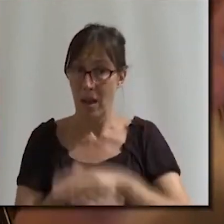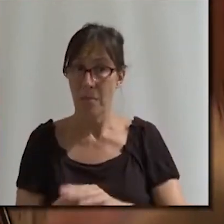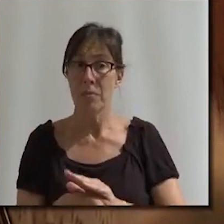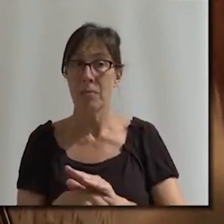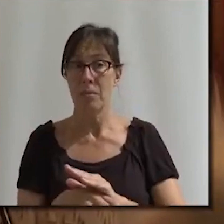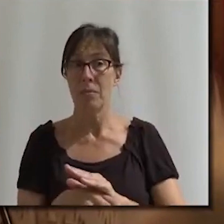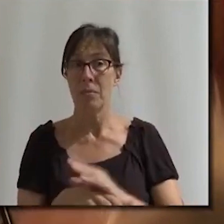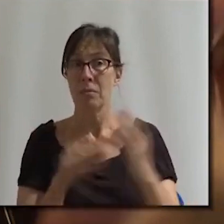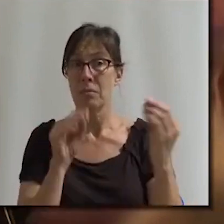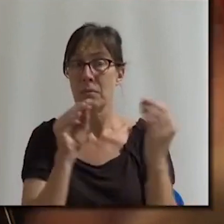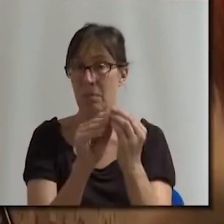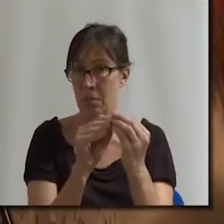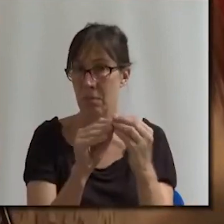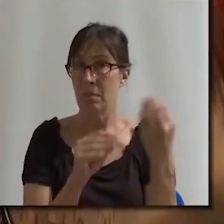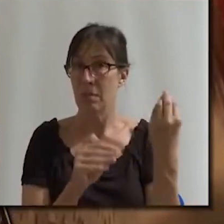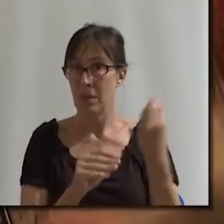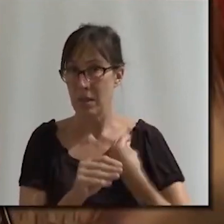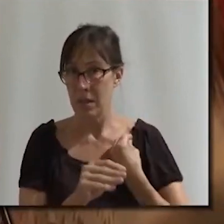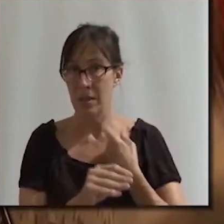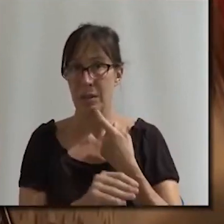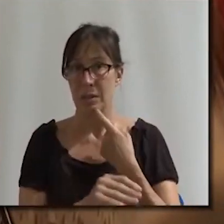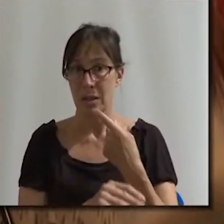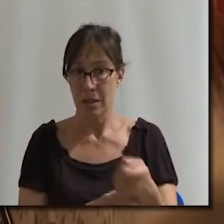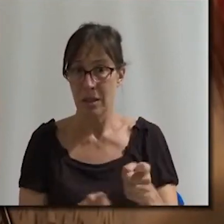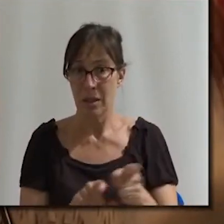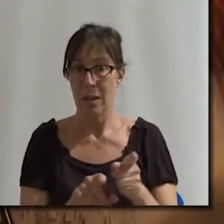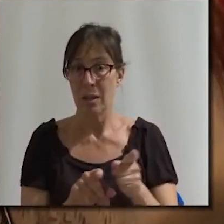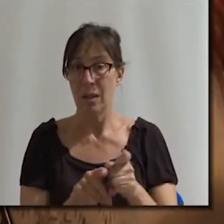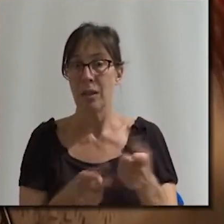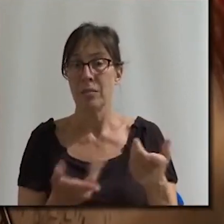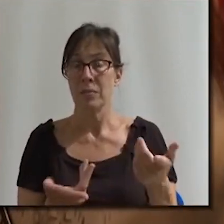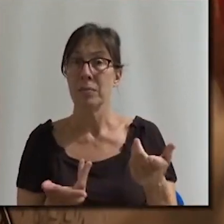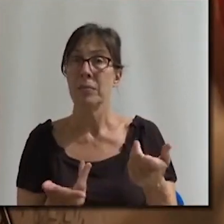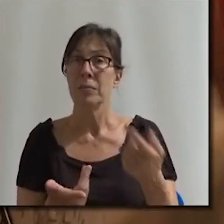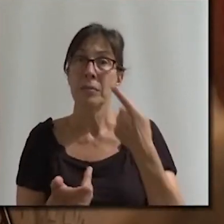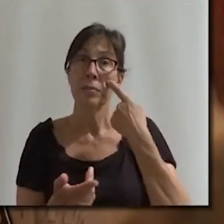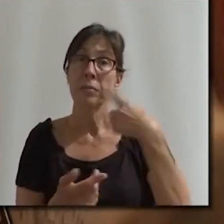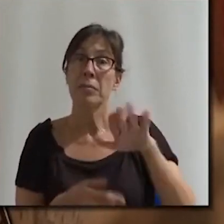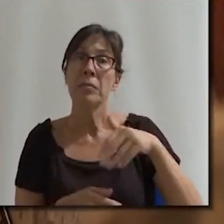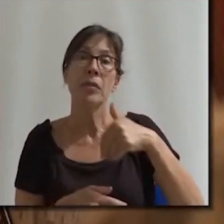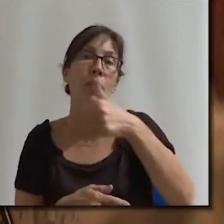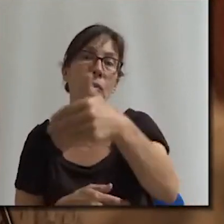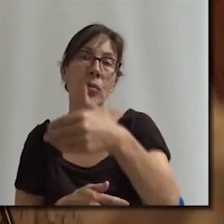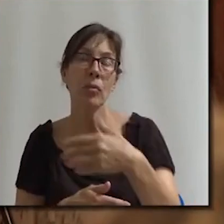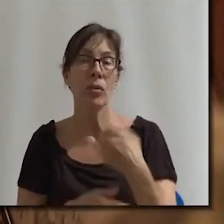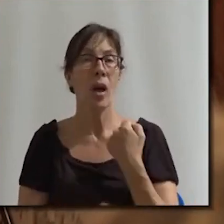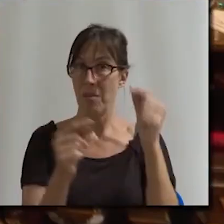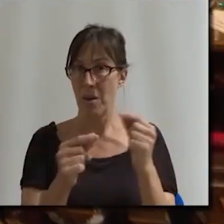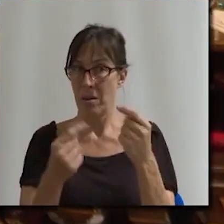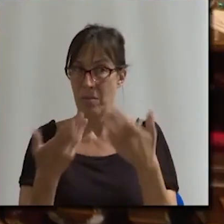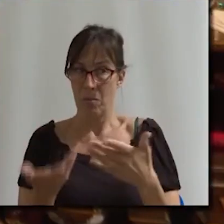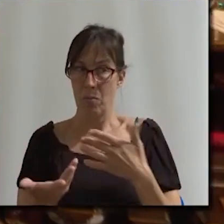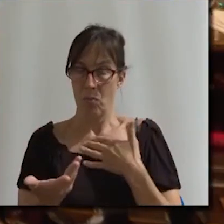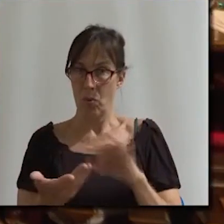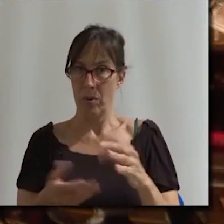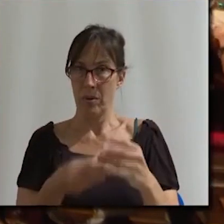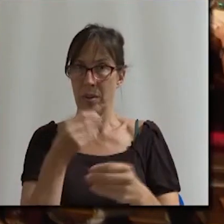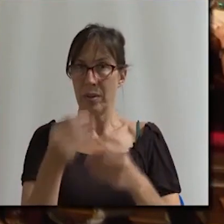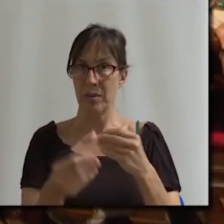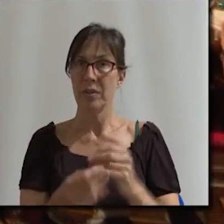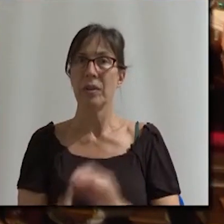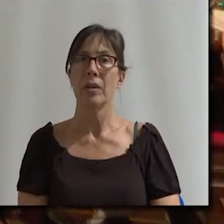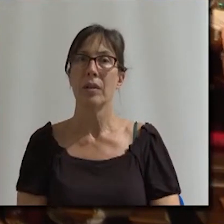les teories de la bancada de l'altra banda, diguéssim, i ja veuran quins socis de govern es troben, que no seran els democràtics, seran els